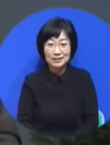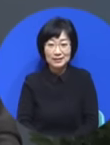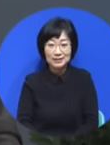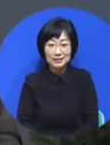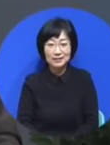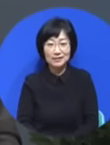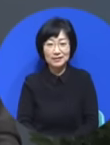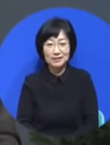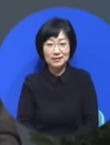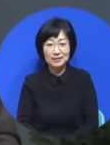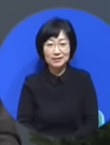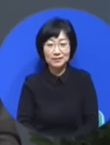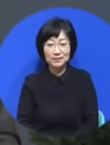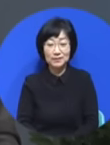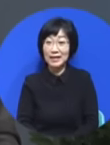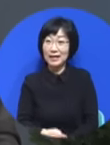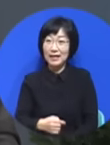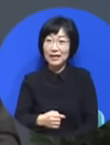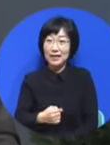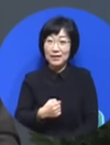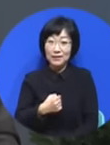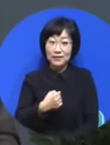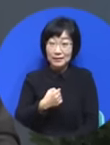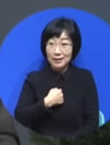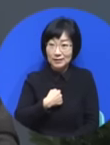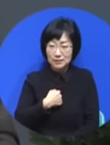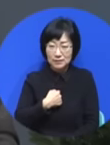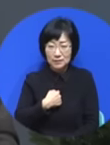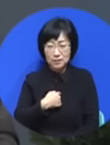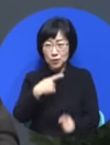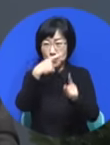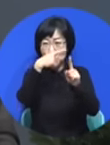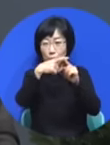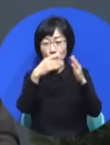나는 싸우는 교회에서 하나님의 언약 잡았어요.